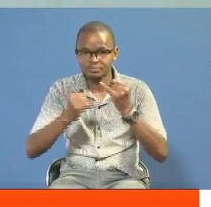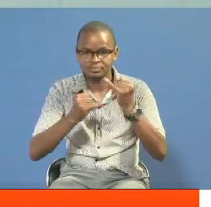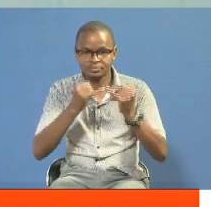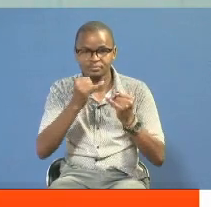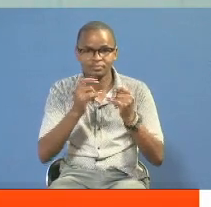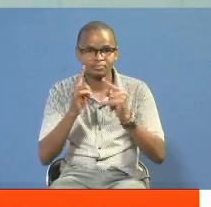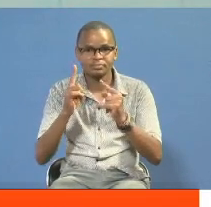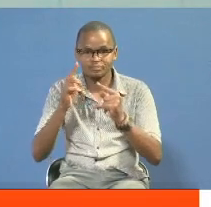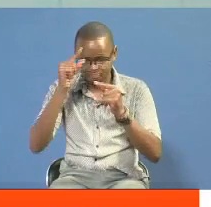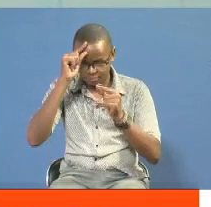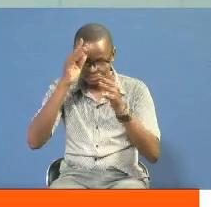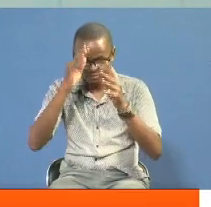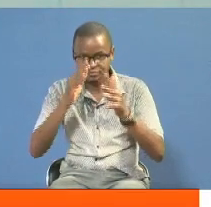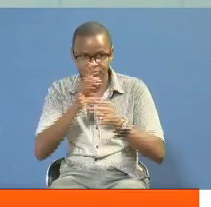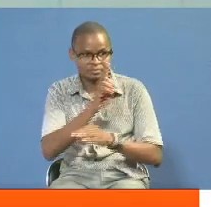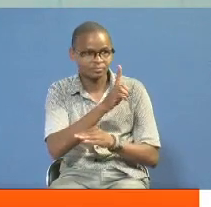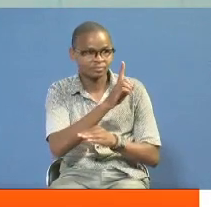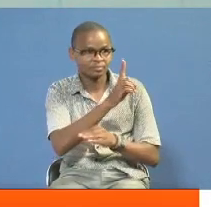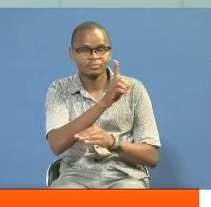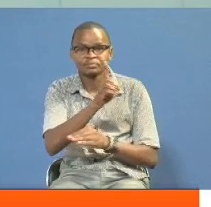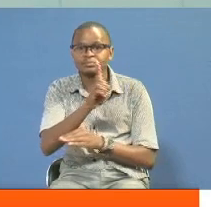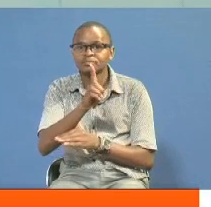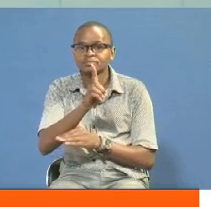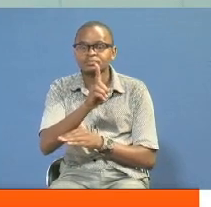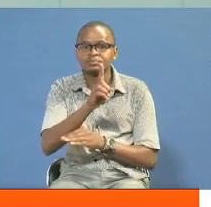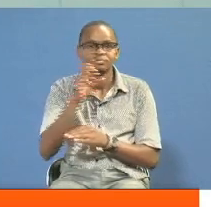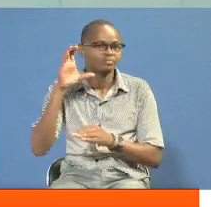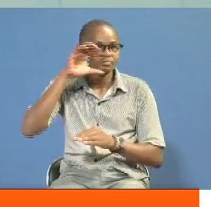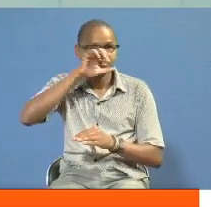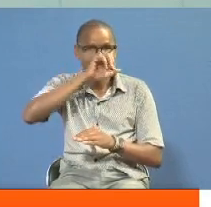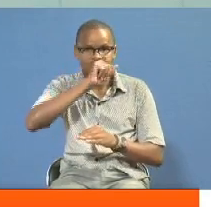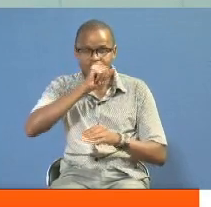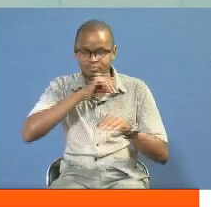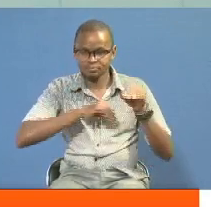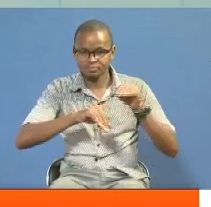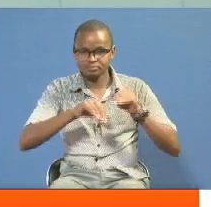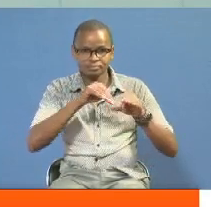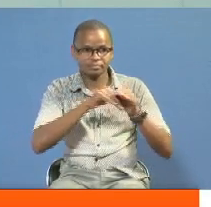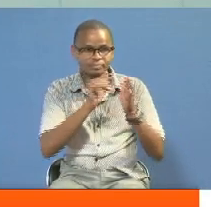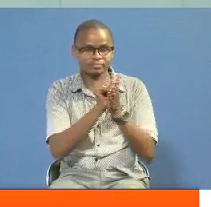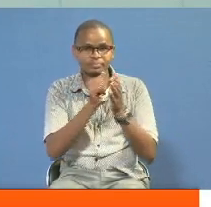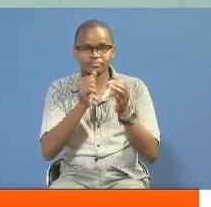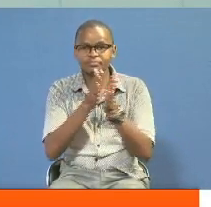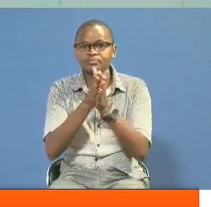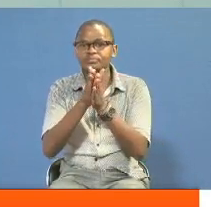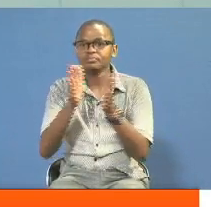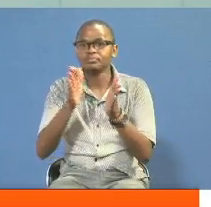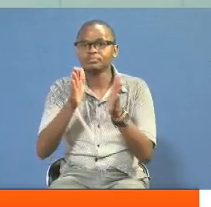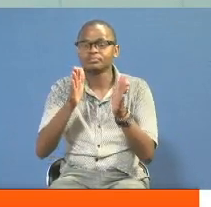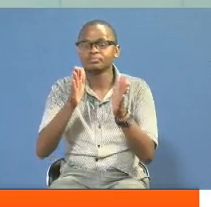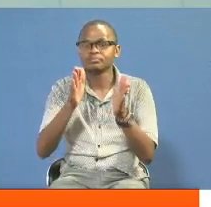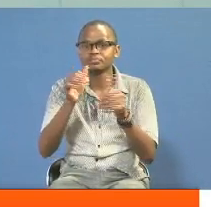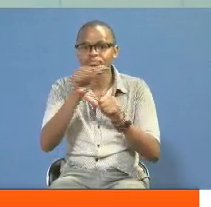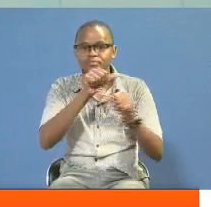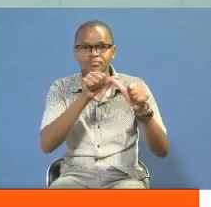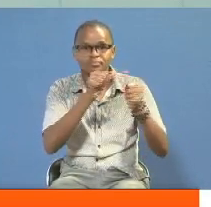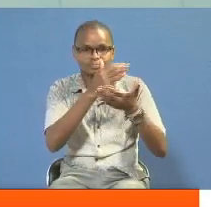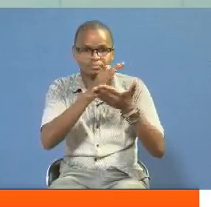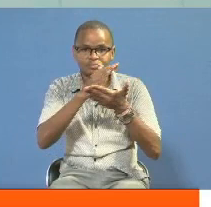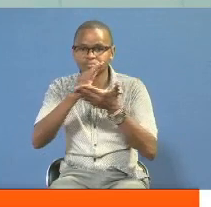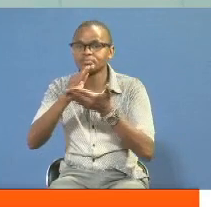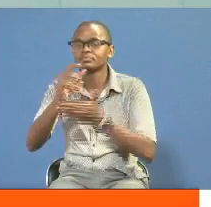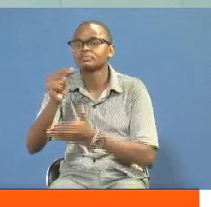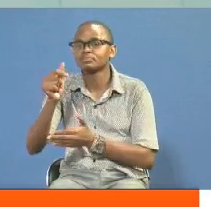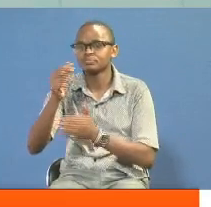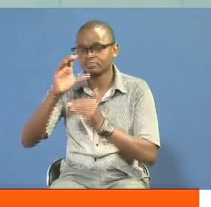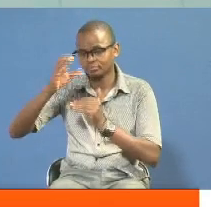zetu Magavana wamenyoshe wa akidole chala wa ama kukosefu wa mchango wao katika ushiriki wa uma wa mswado wa bunge kuhusu ugavi wa rasli